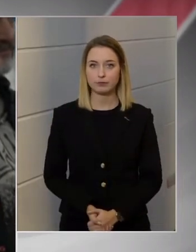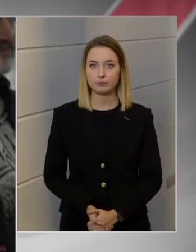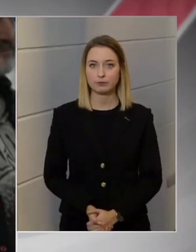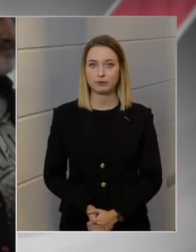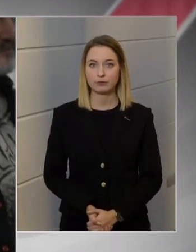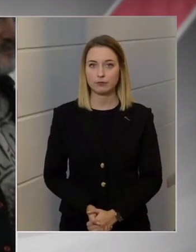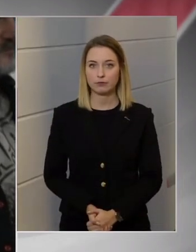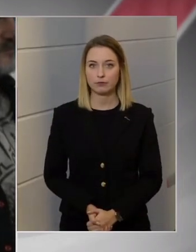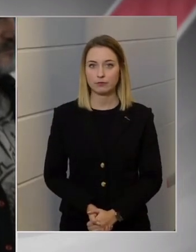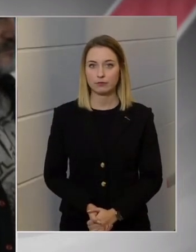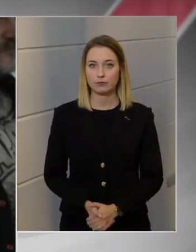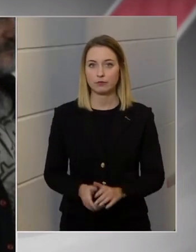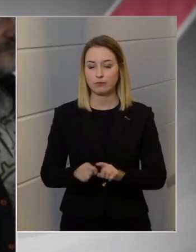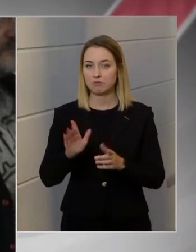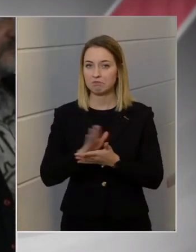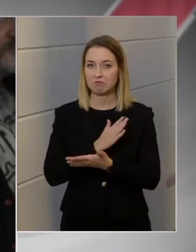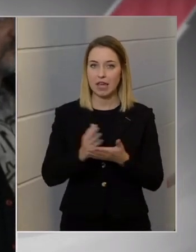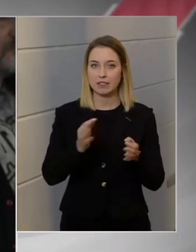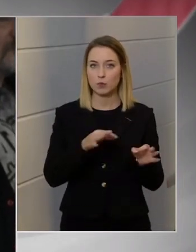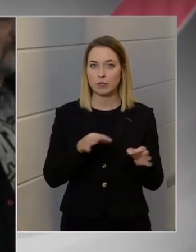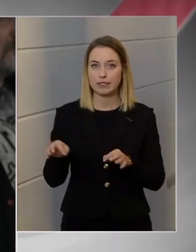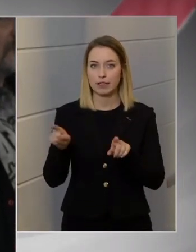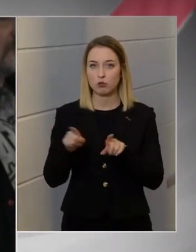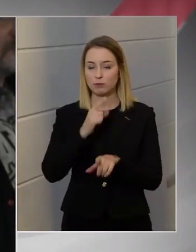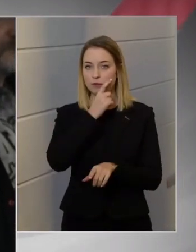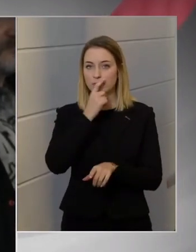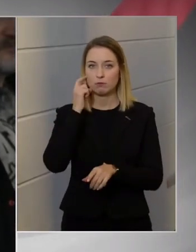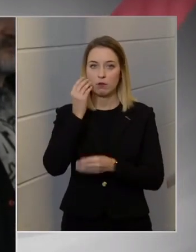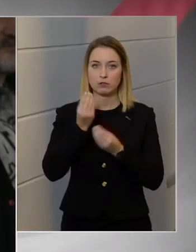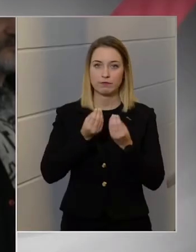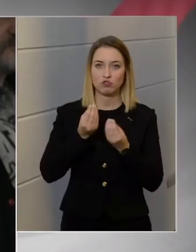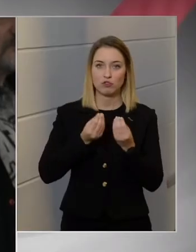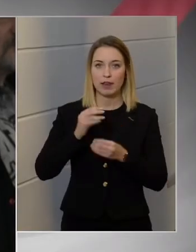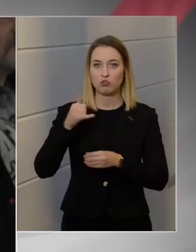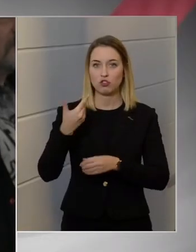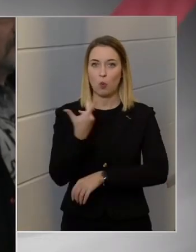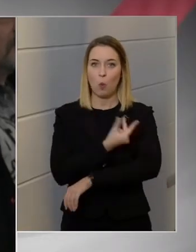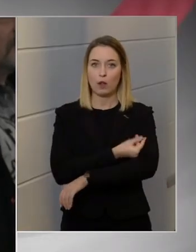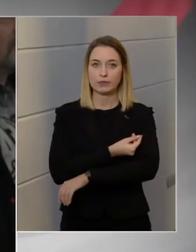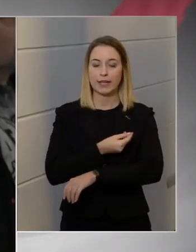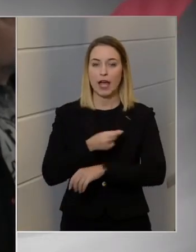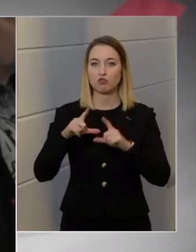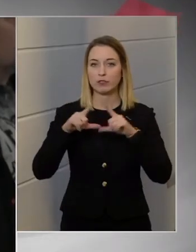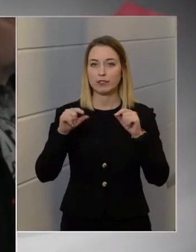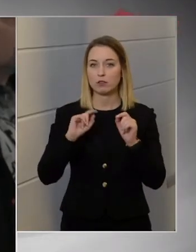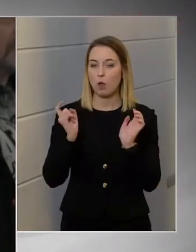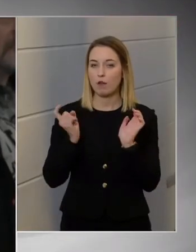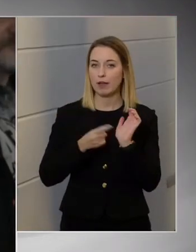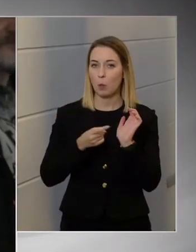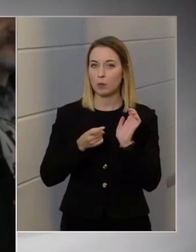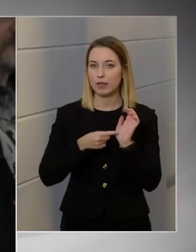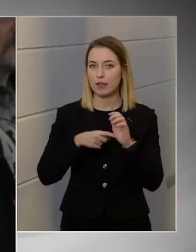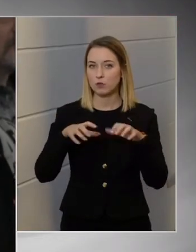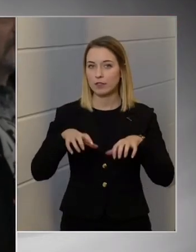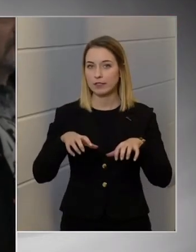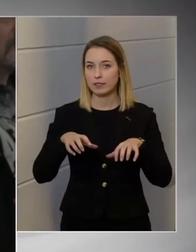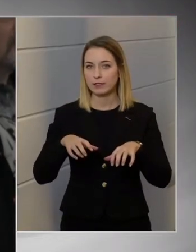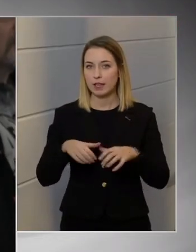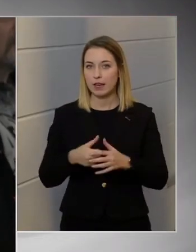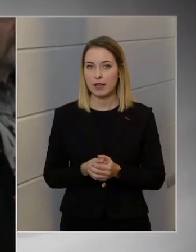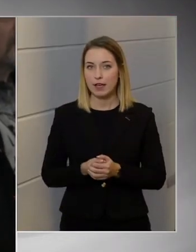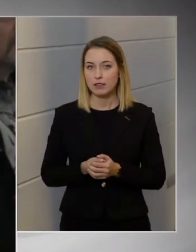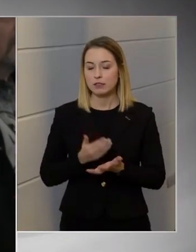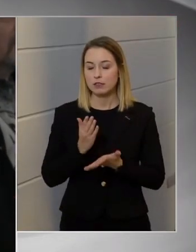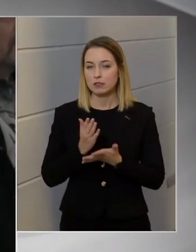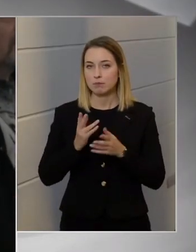Az olyan egyszerű intézkedések, mint a maszkviselés, meg az oltásigazolvány kötelezővététel, az, ami már